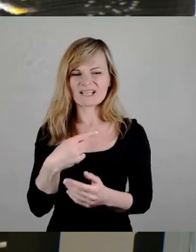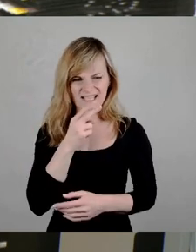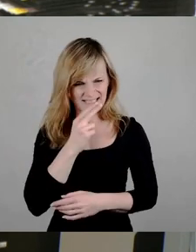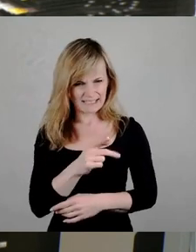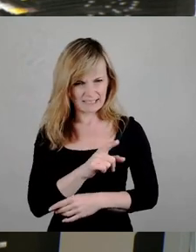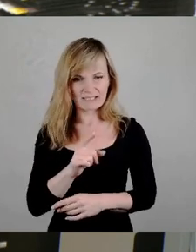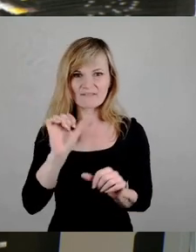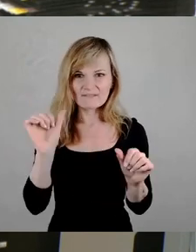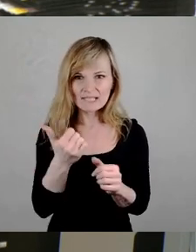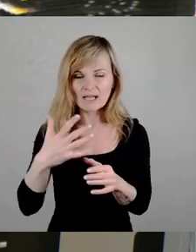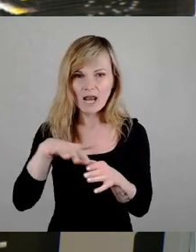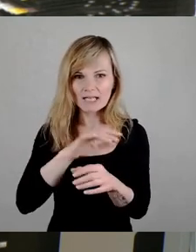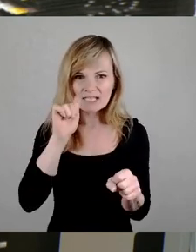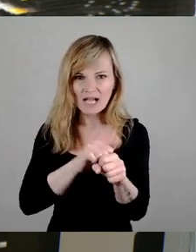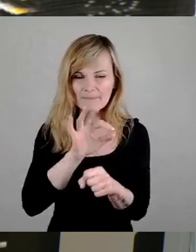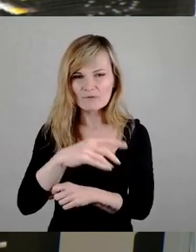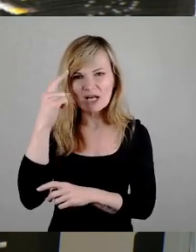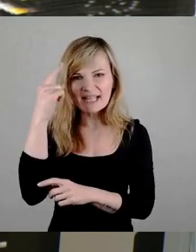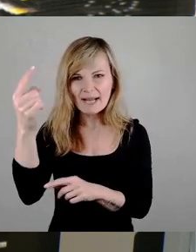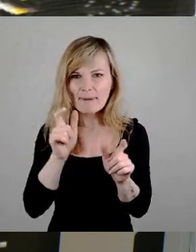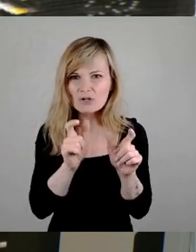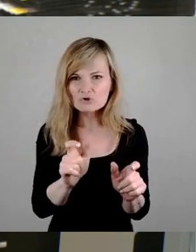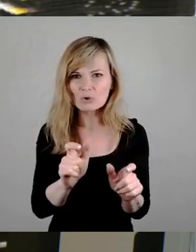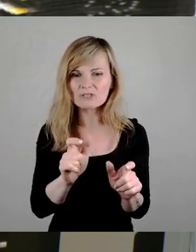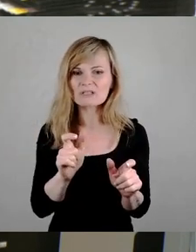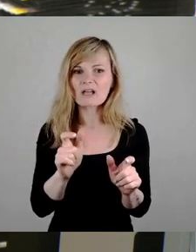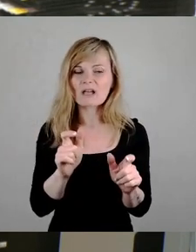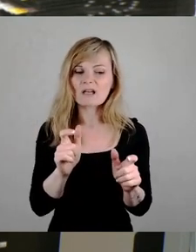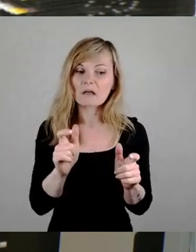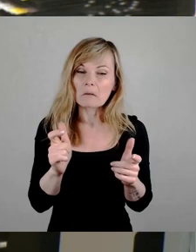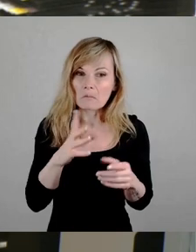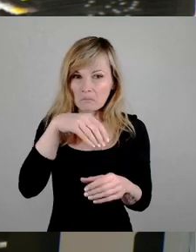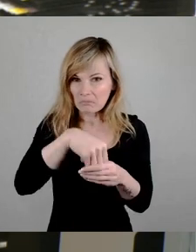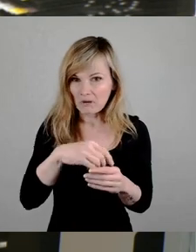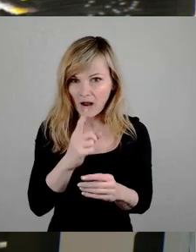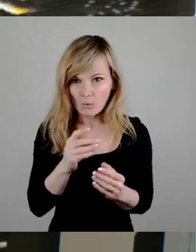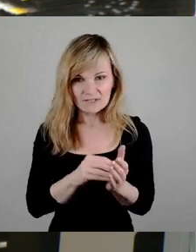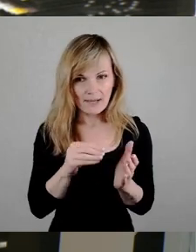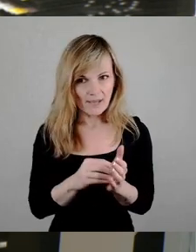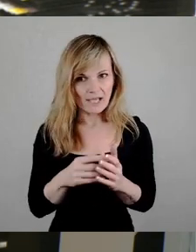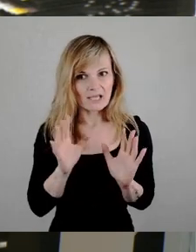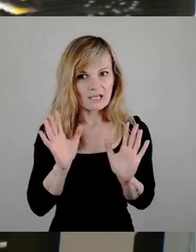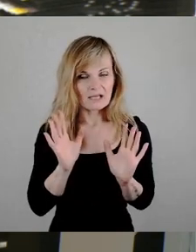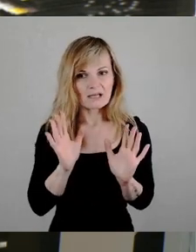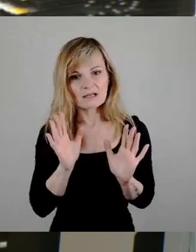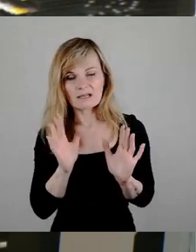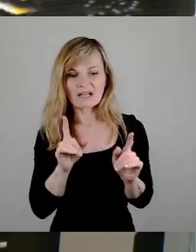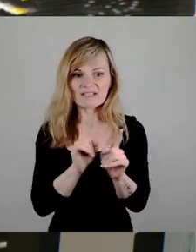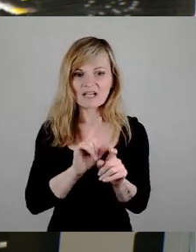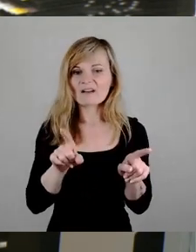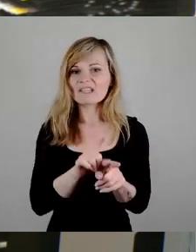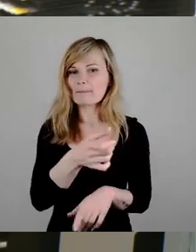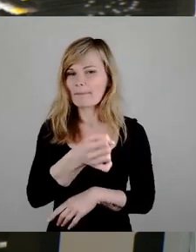das Landesamt für Denkmalschutz eine nicht besonders rühmliche Rolle dabei gespielt hat. Ich sage noch mal ganz klar, es ist völlig